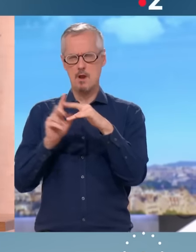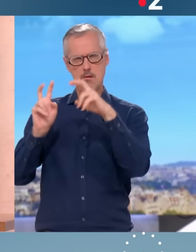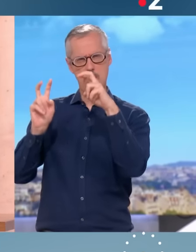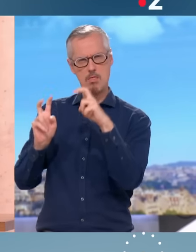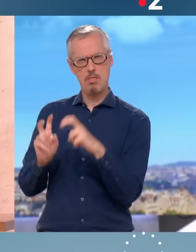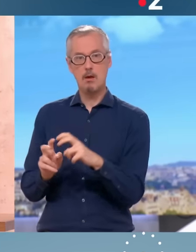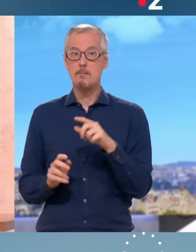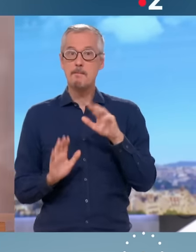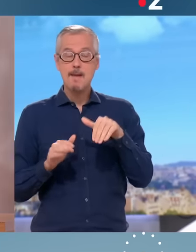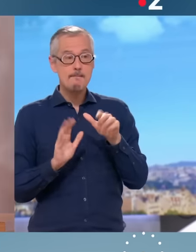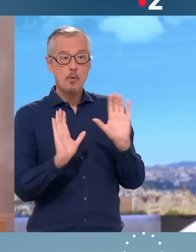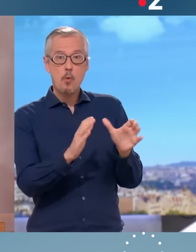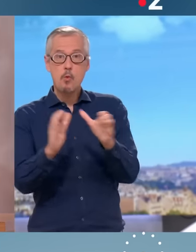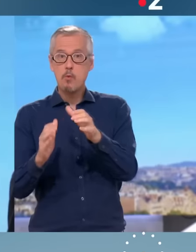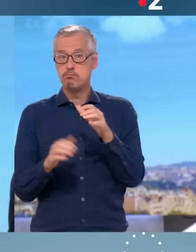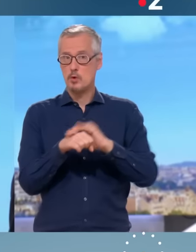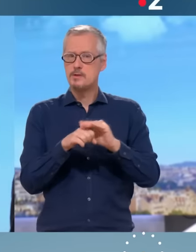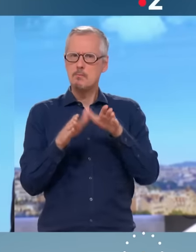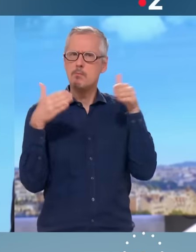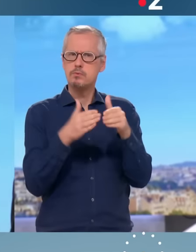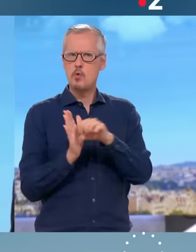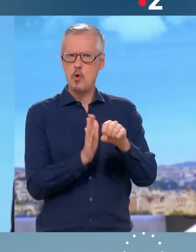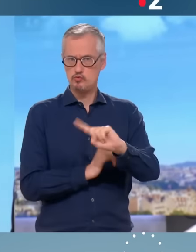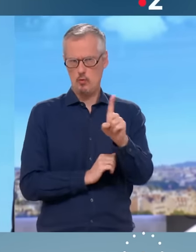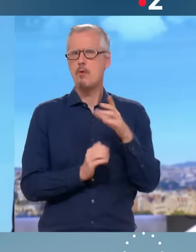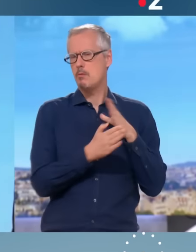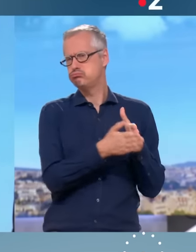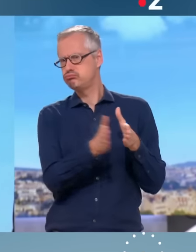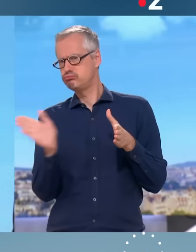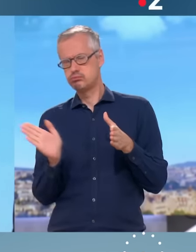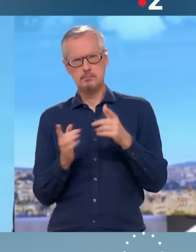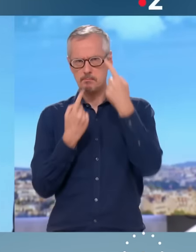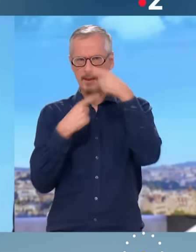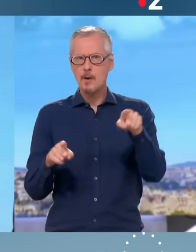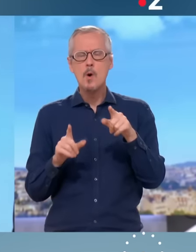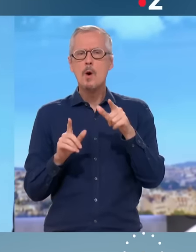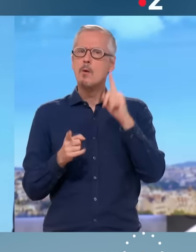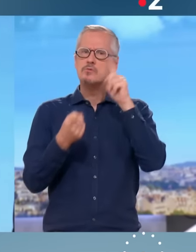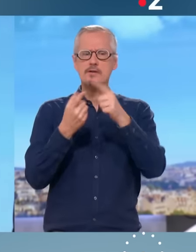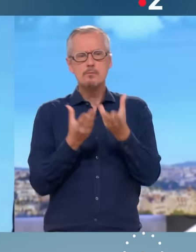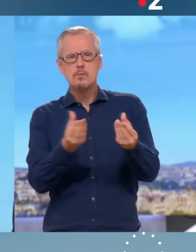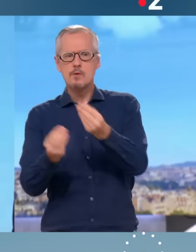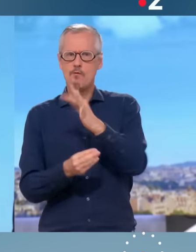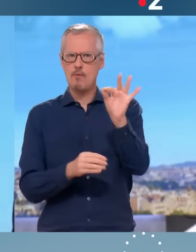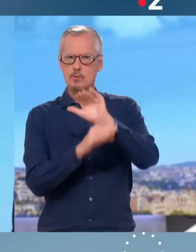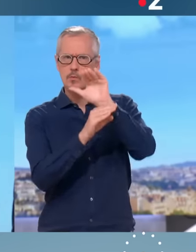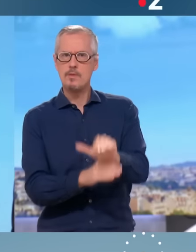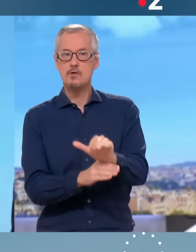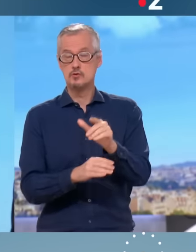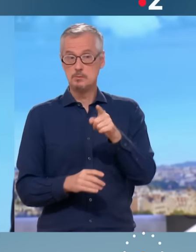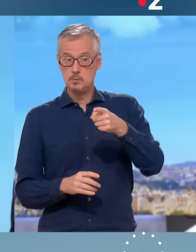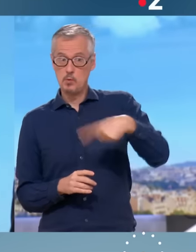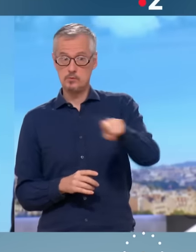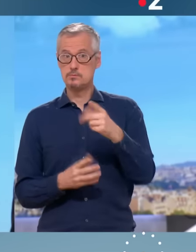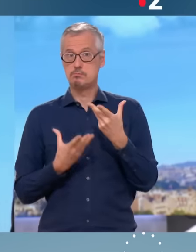étaient au-delà de la gauche d'ailleurs, qui se sont opposés à cette réforme, qui voulaient protéger les Français qui sont farouchement opposés à cette